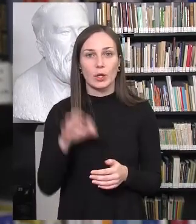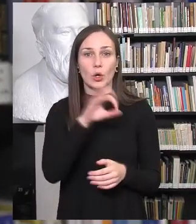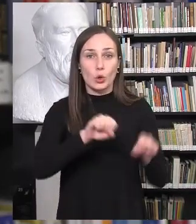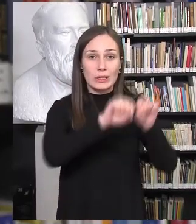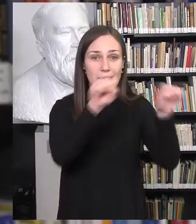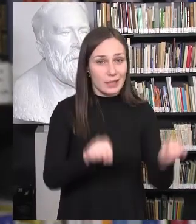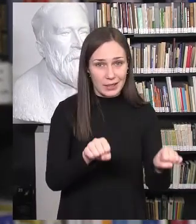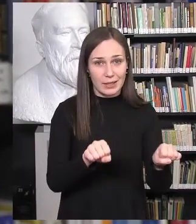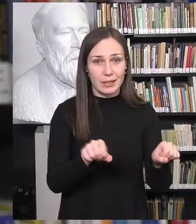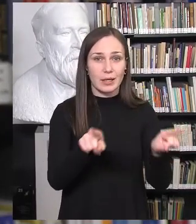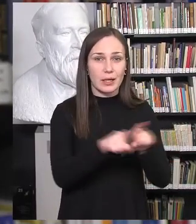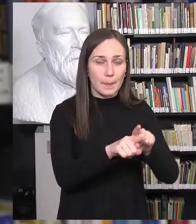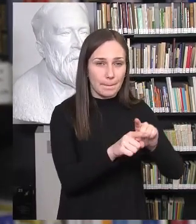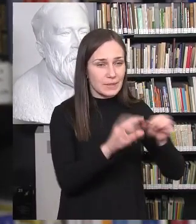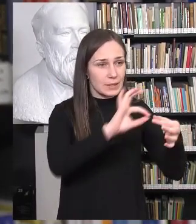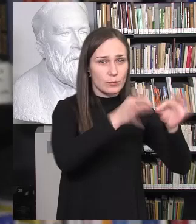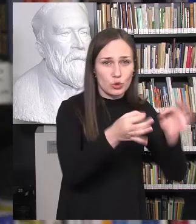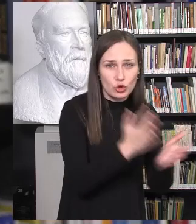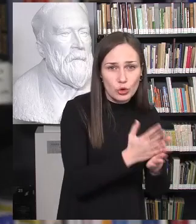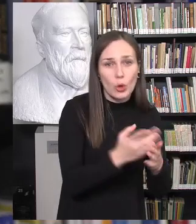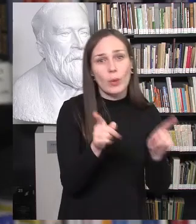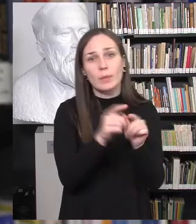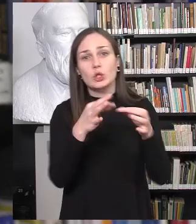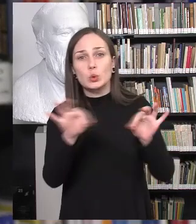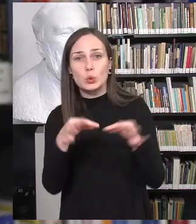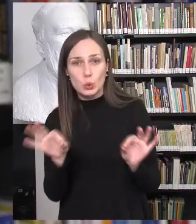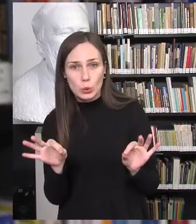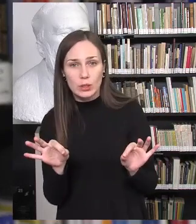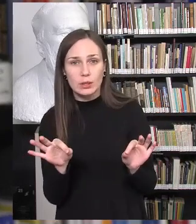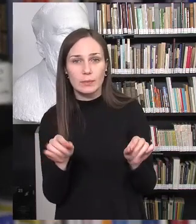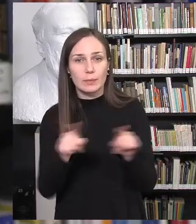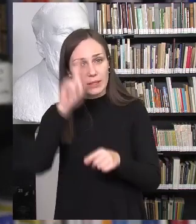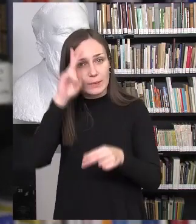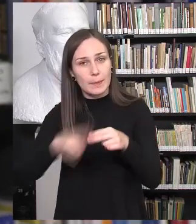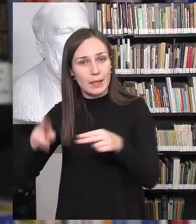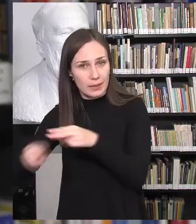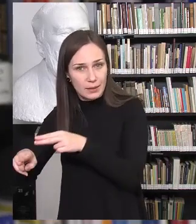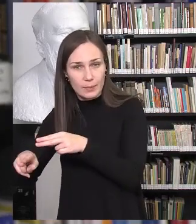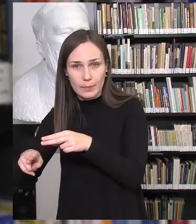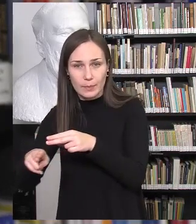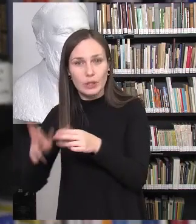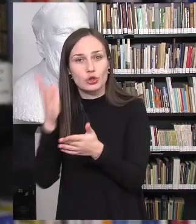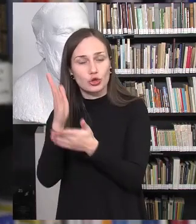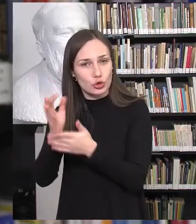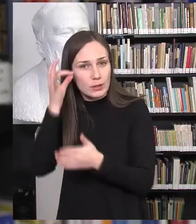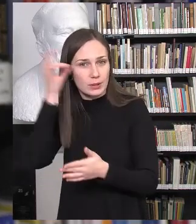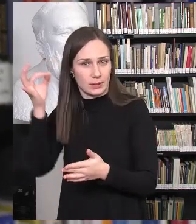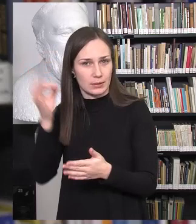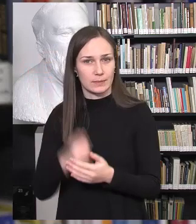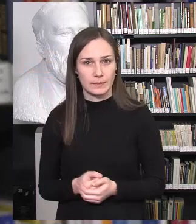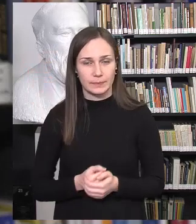strategijos būna tokios abstraktesnės, o kai kurie siūlymai ir sprendimai kiek konkretesni. Tai,